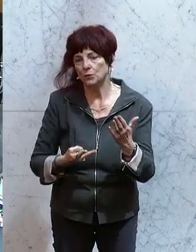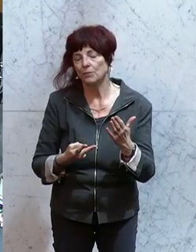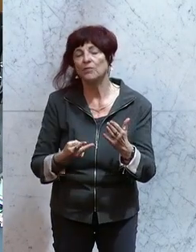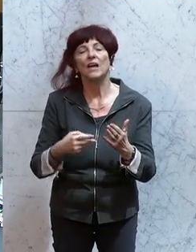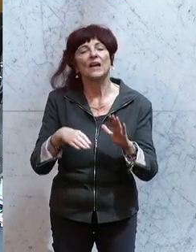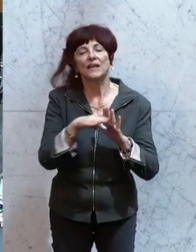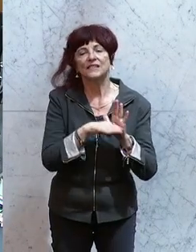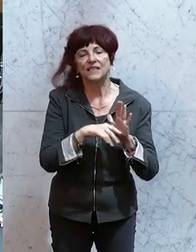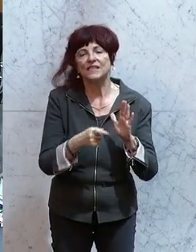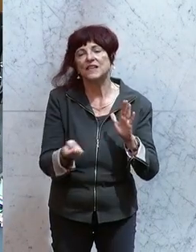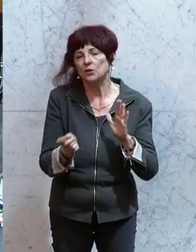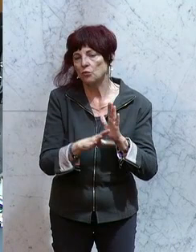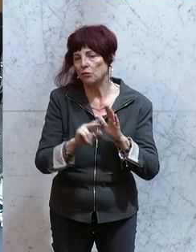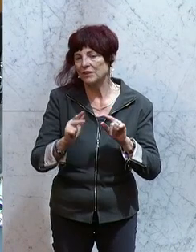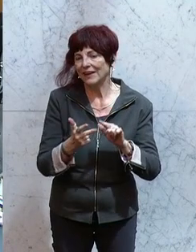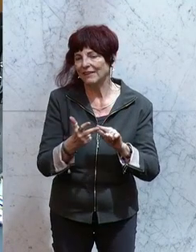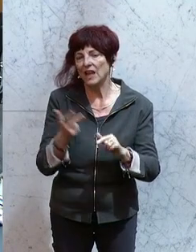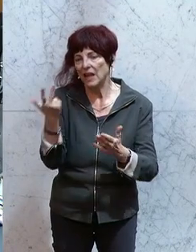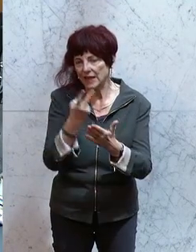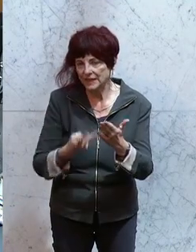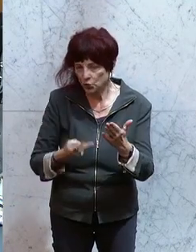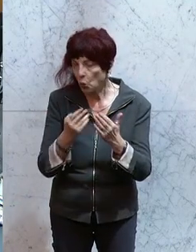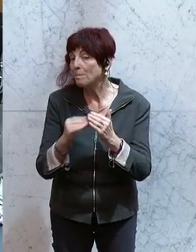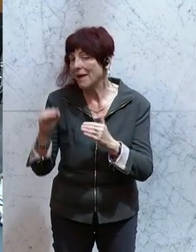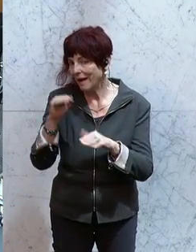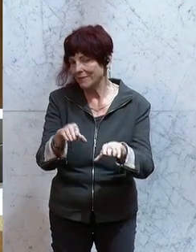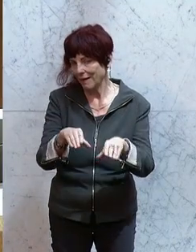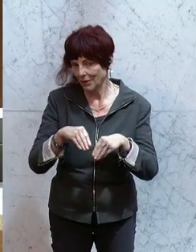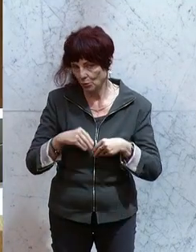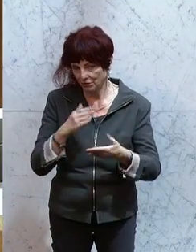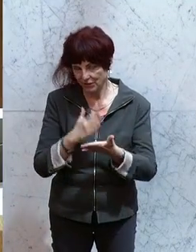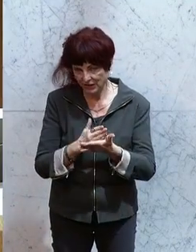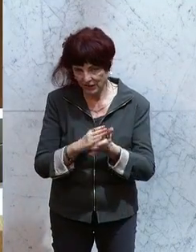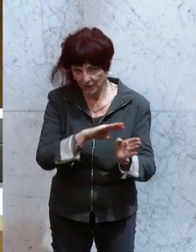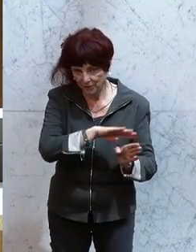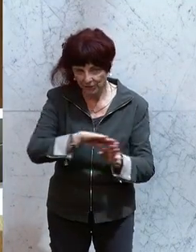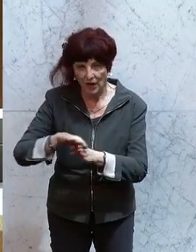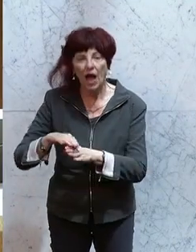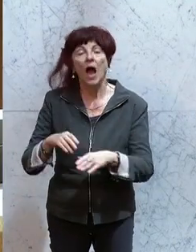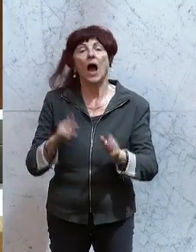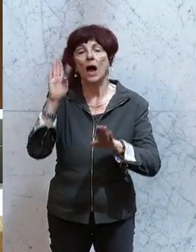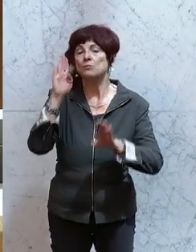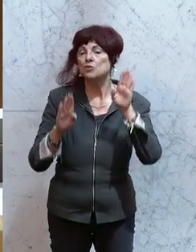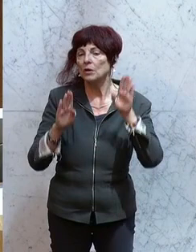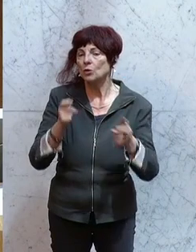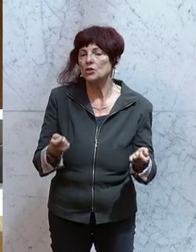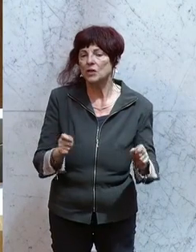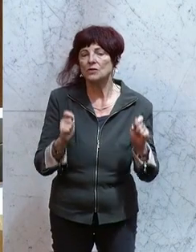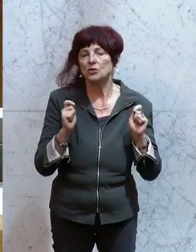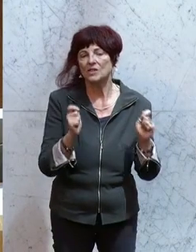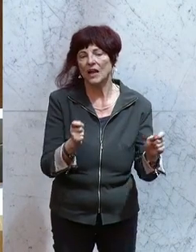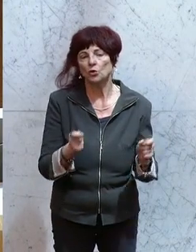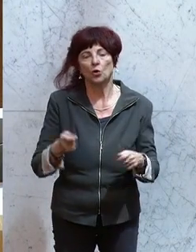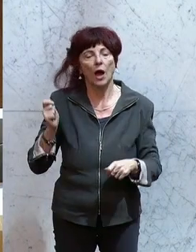Der Gesetzentwurf ist in dritter Lesung mit Mehrheit angenommen. Wir kommen zur Abstimmung über den Entschließungsantrag der